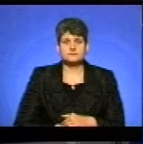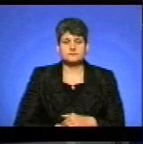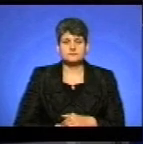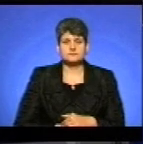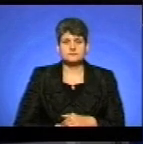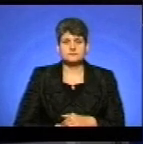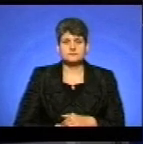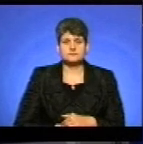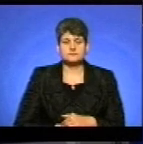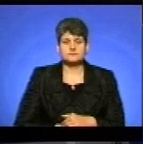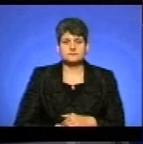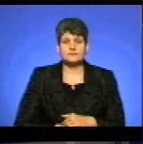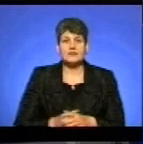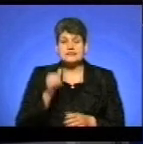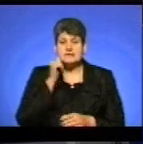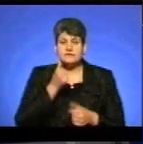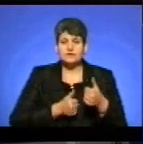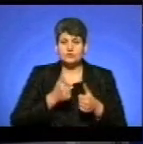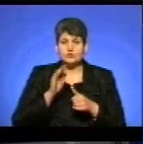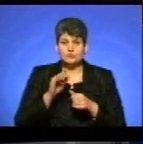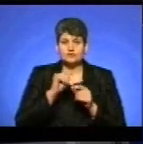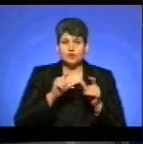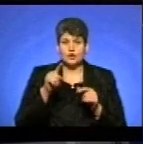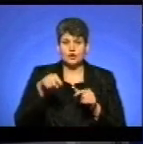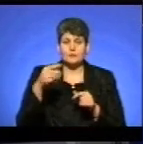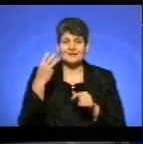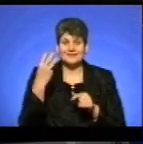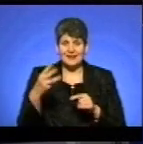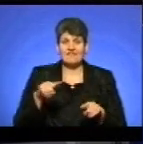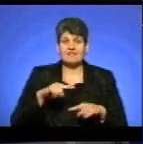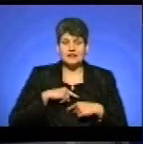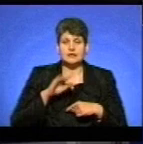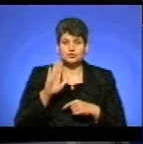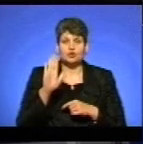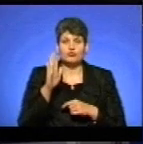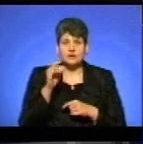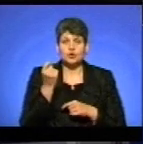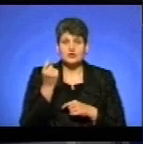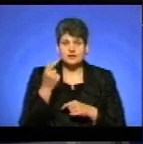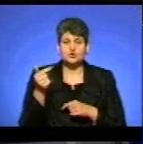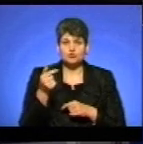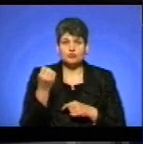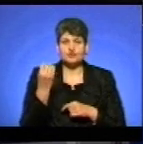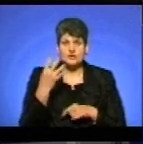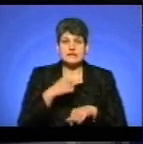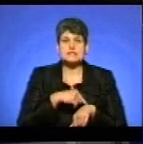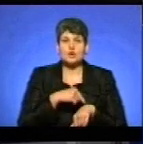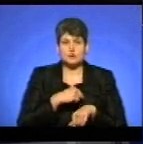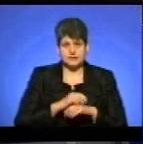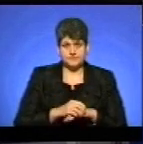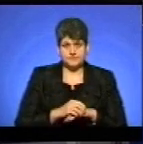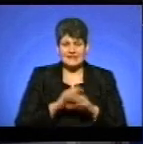Зазначу, завтра турнір відбудеться у школі номер три. Фінал змагань буде у вівторок 11 грудня о 14-й годині.